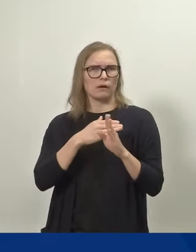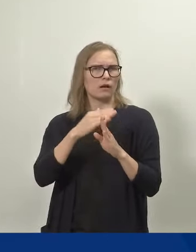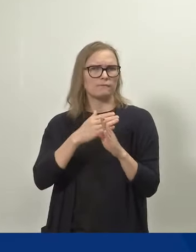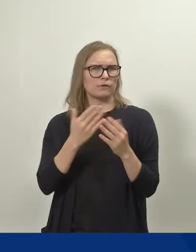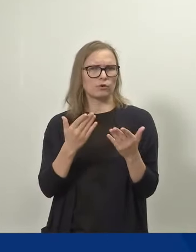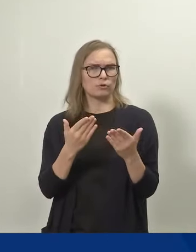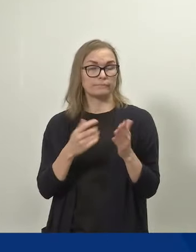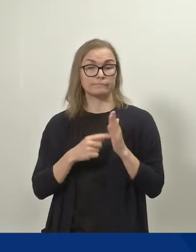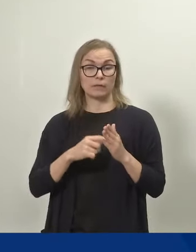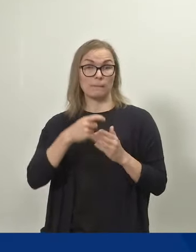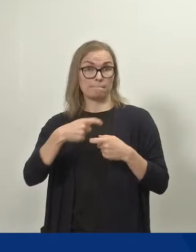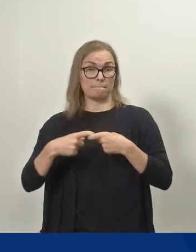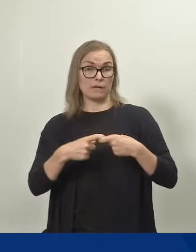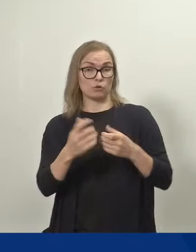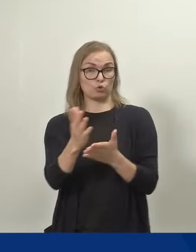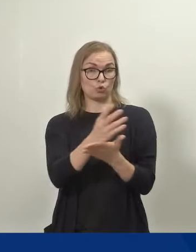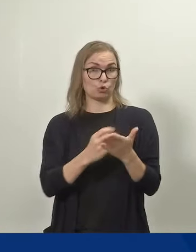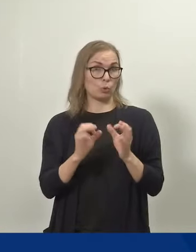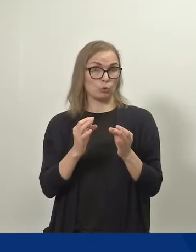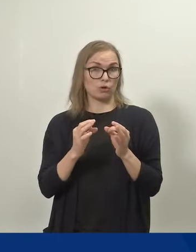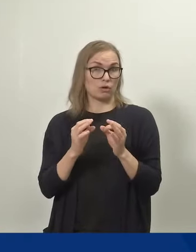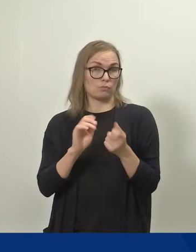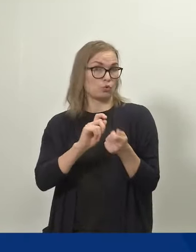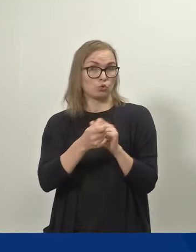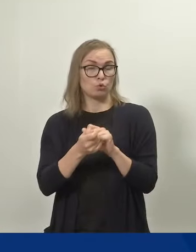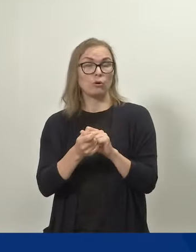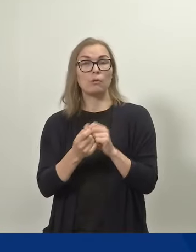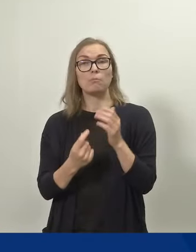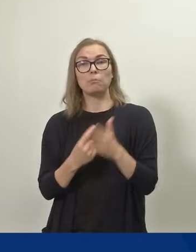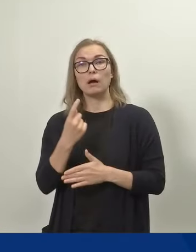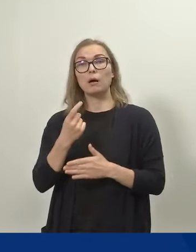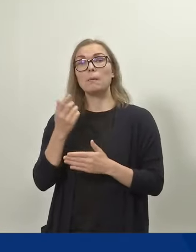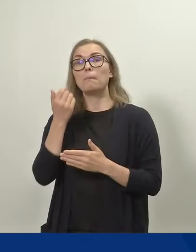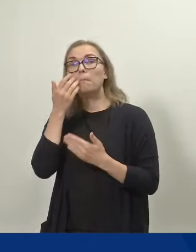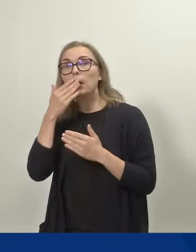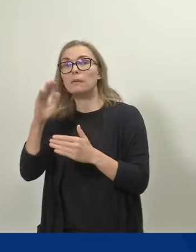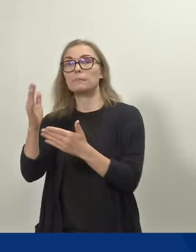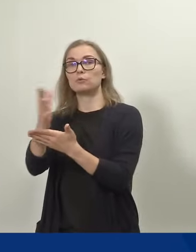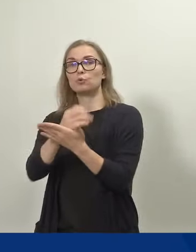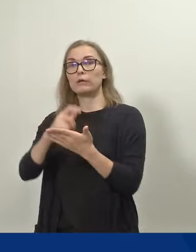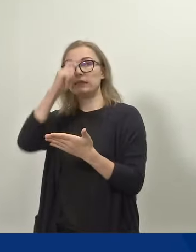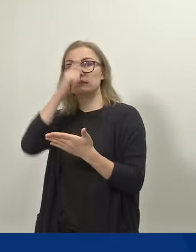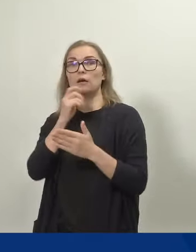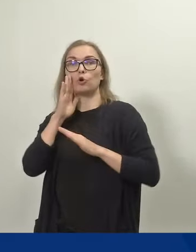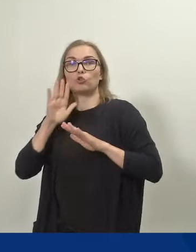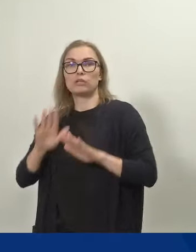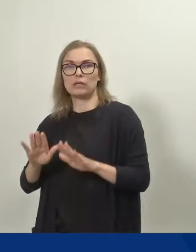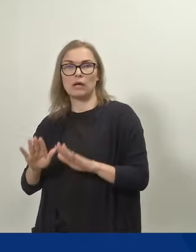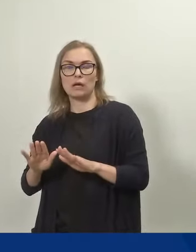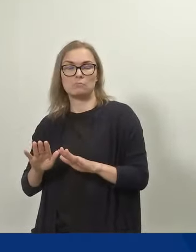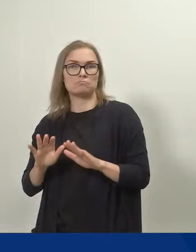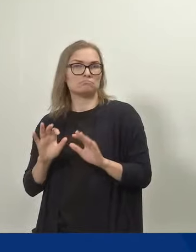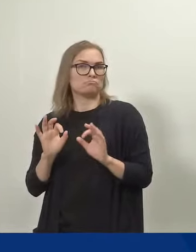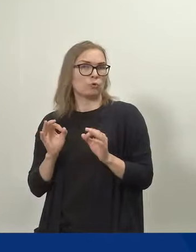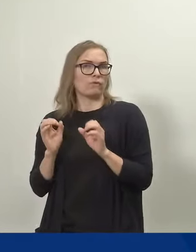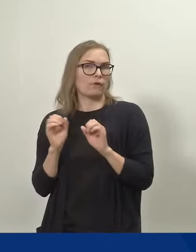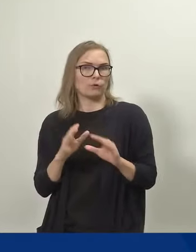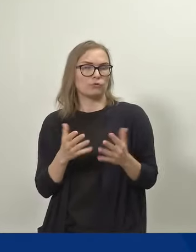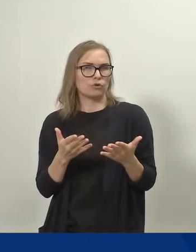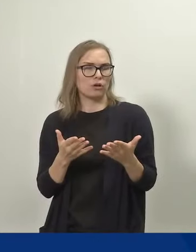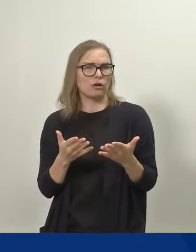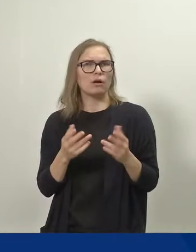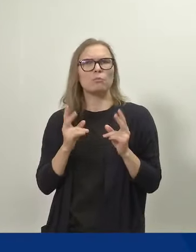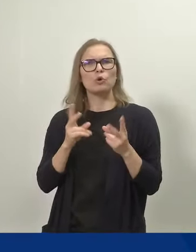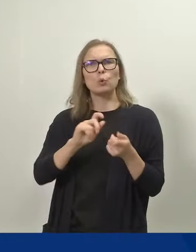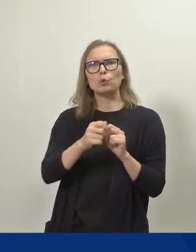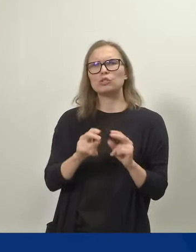perheen tulot muuttuvat, jos parempi tuloinen isä jää kotiin, ja miten tämä uudistus tähän vaikuttaa, kun usein sitä perustellaan,